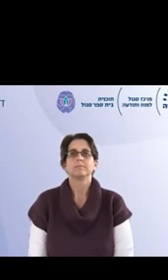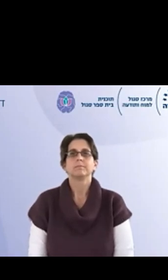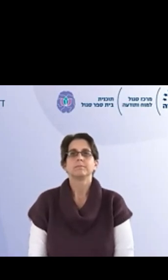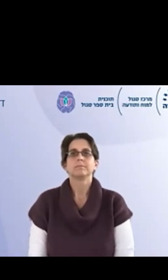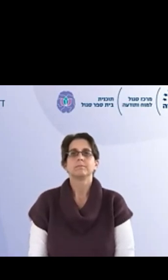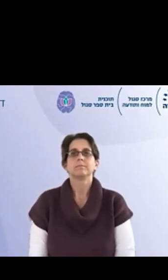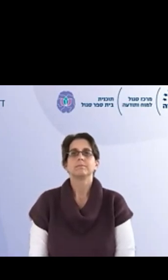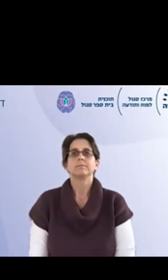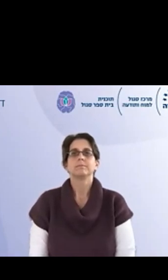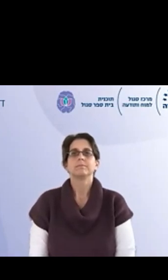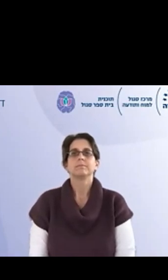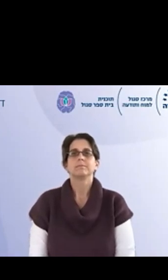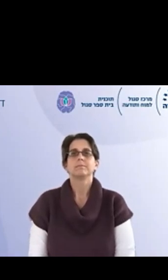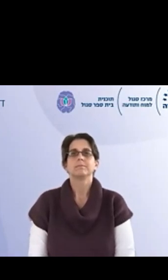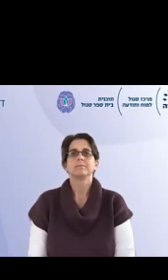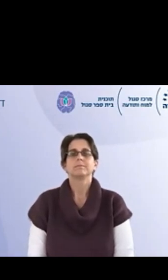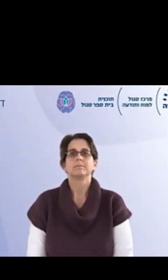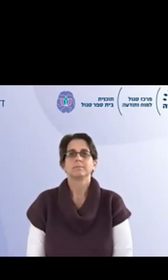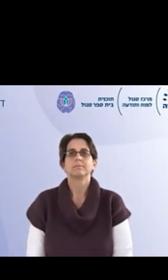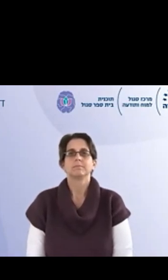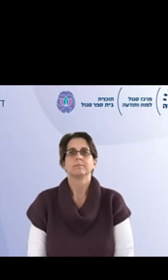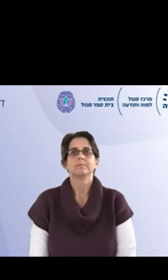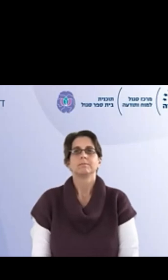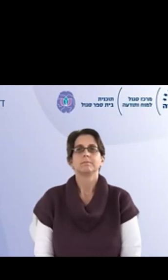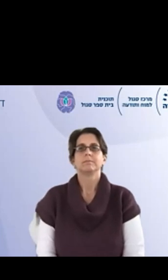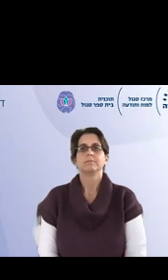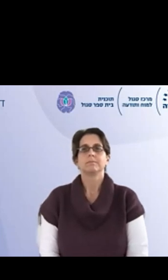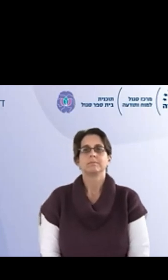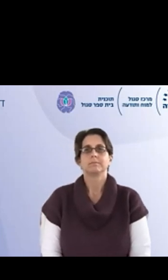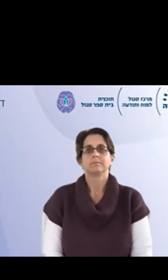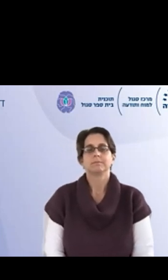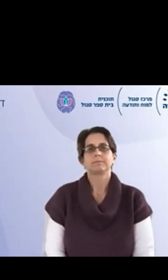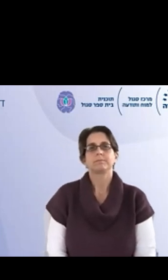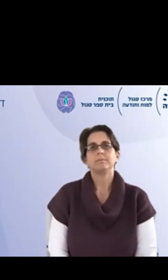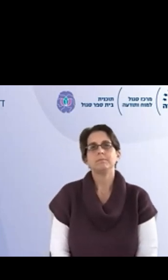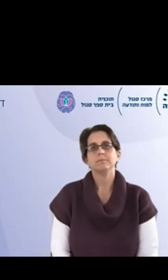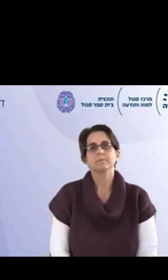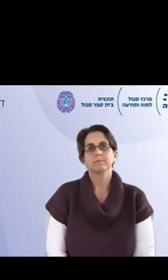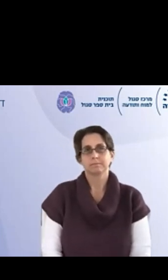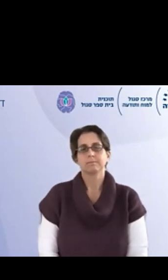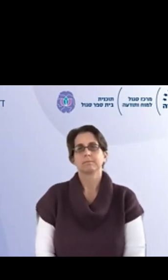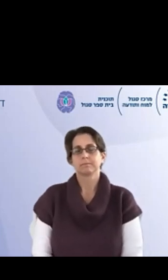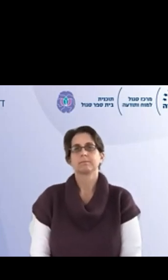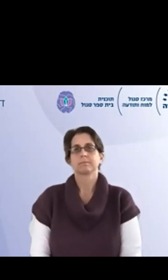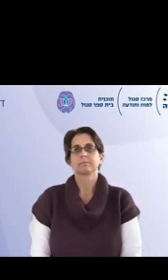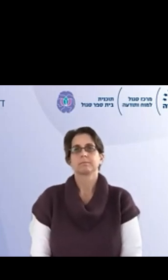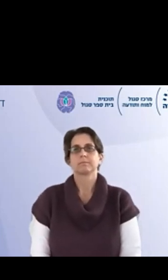עכשיו תשאלו, מה, לא הייתם לפני כן בית ספר קשוב, לא ברור שהיינו, והיינו מאוד, אני חושבת,